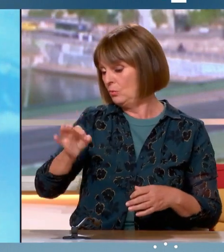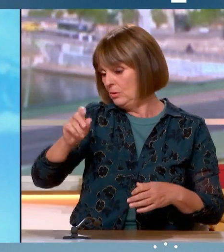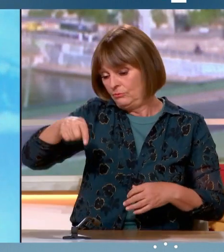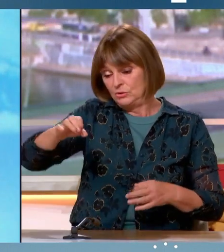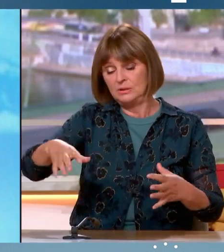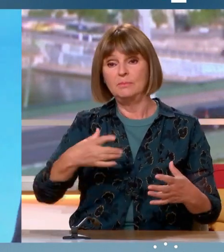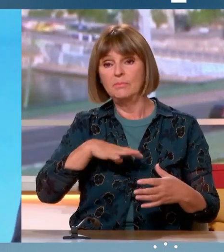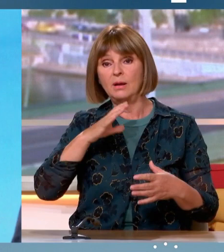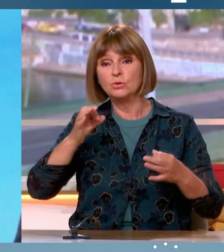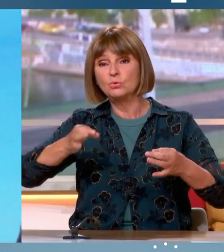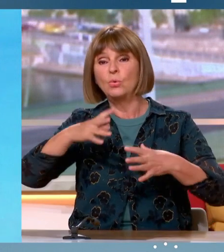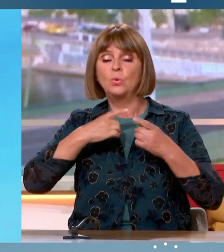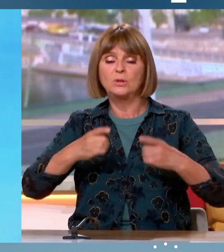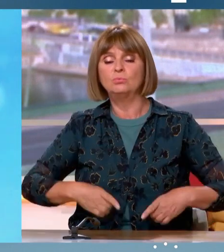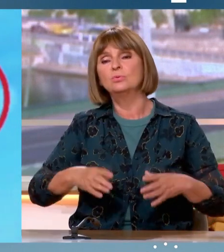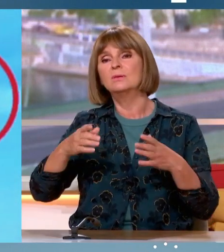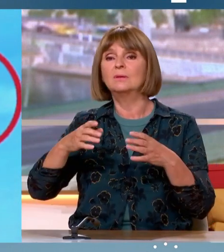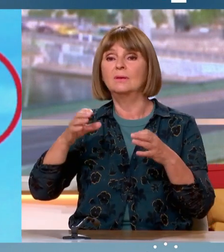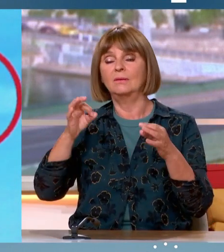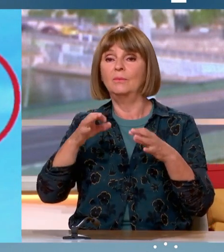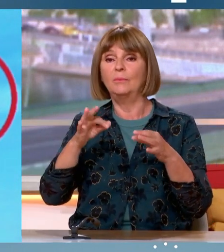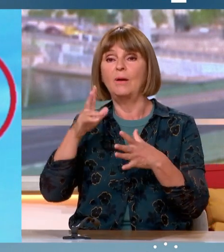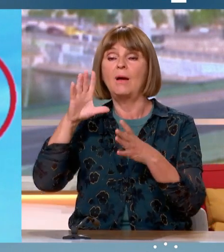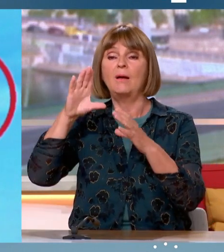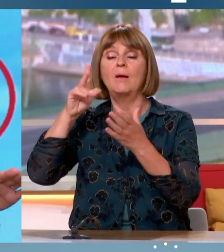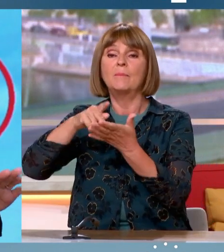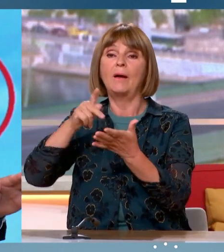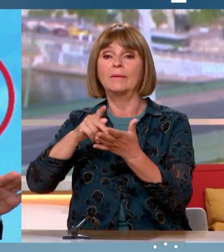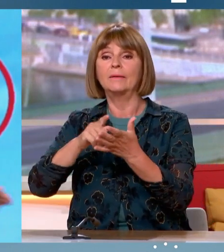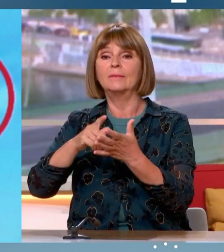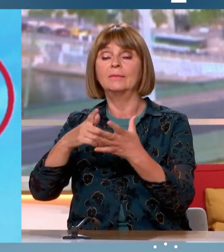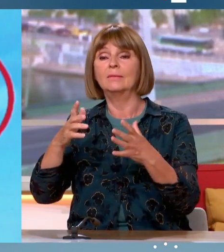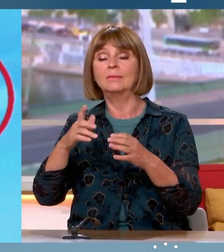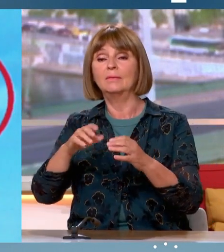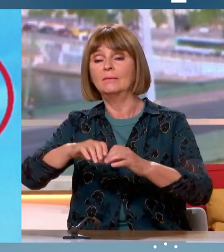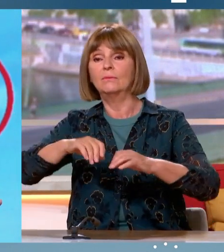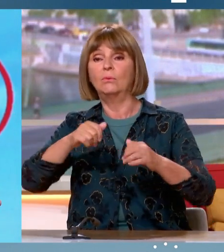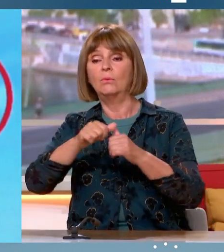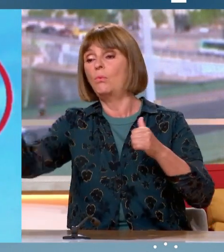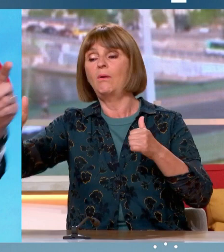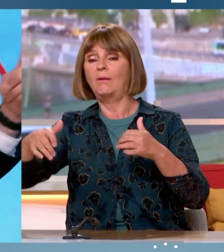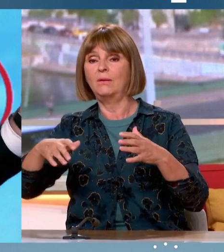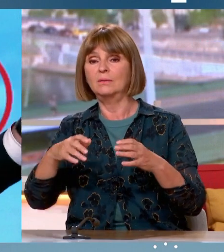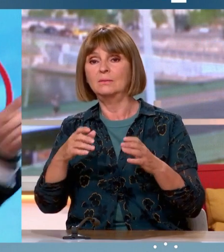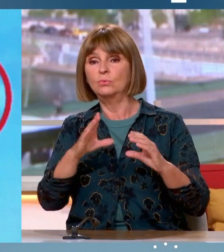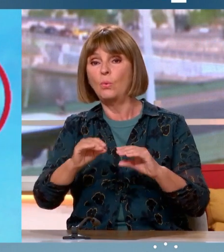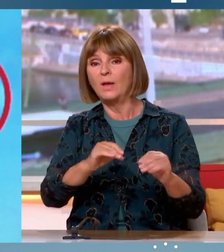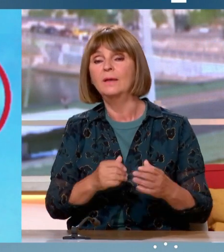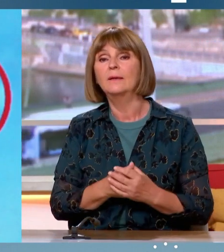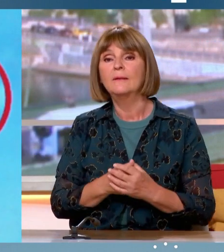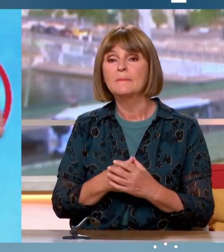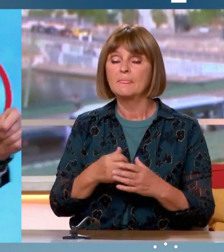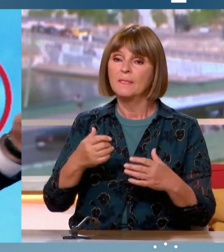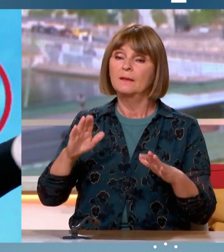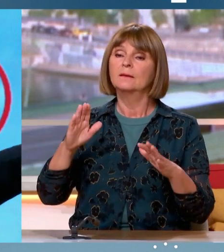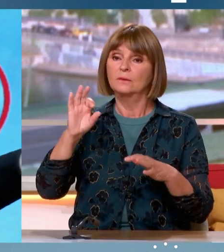vient du gouvernement ? Ça vient de qui ? Alors députés hors sol, disons très clairement que le non-cumul députés-maires, c'est une vraie connerie. On pourrait imaginer à pouvoir le refaire